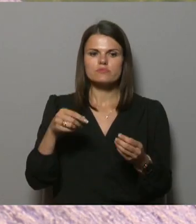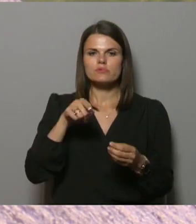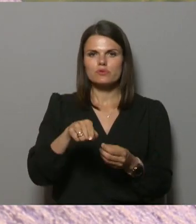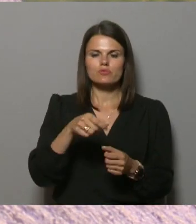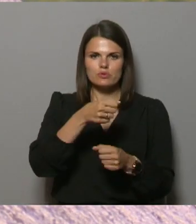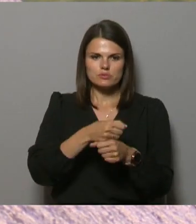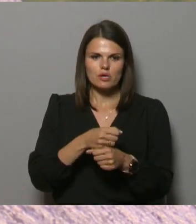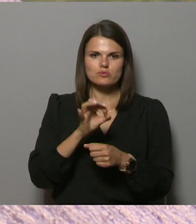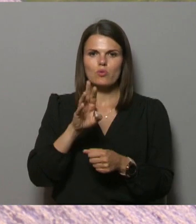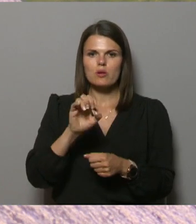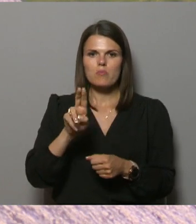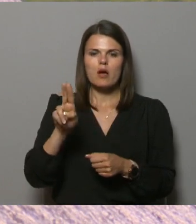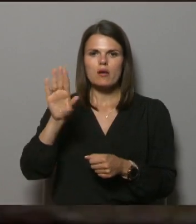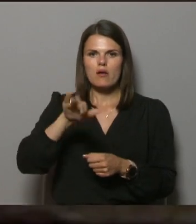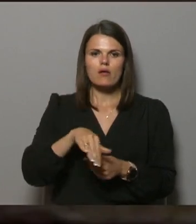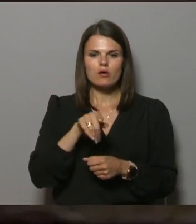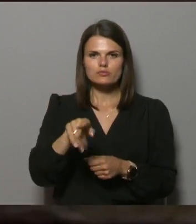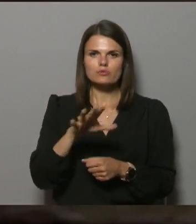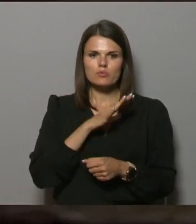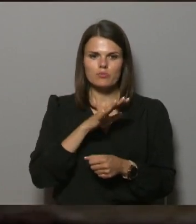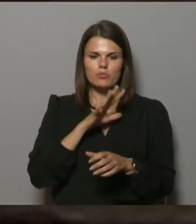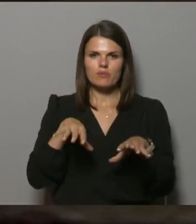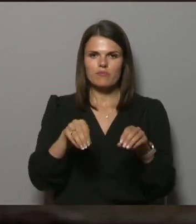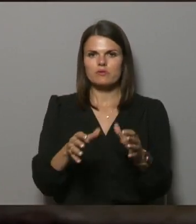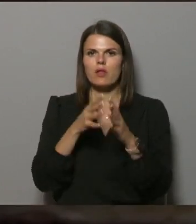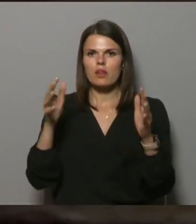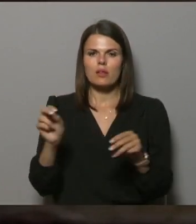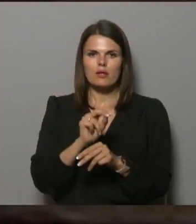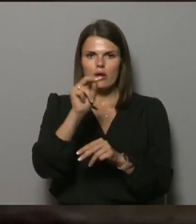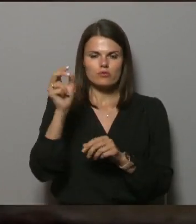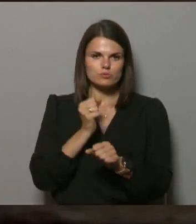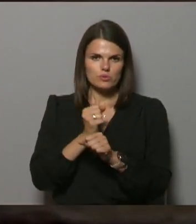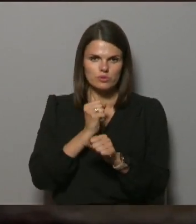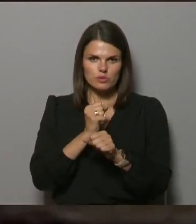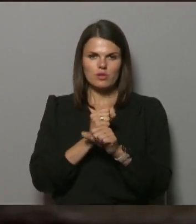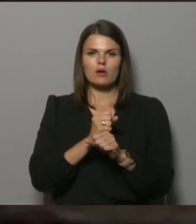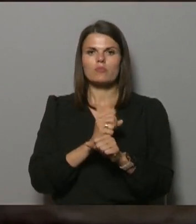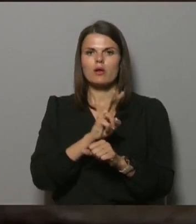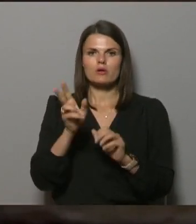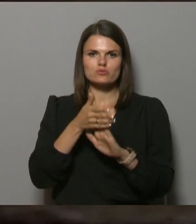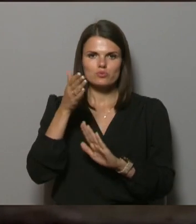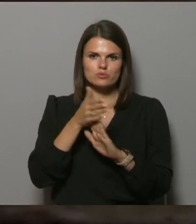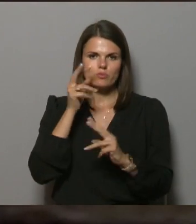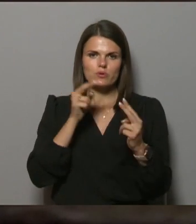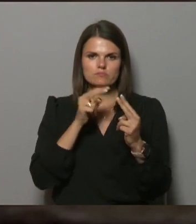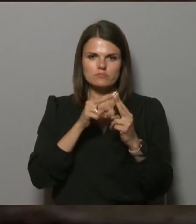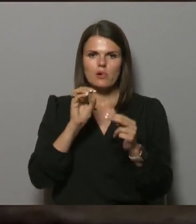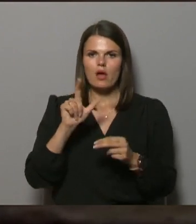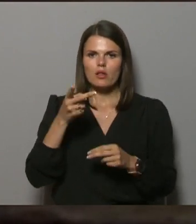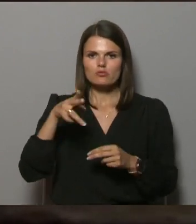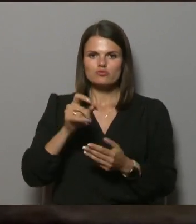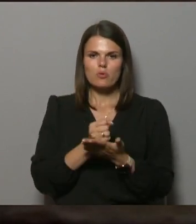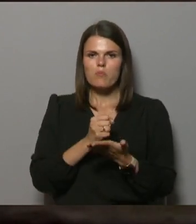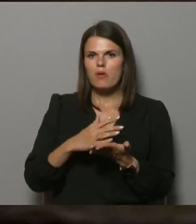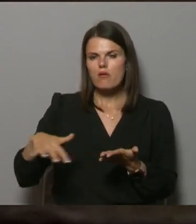stacijiem Ormenkalns tur bija veikti ļoti apjomīgi rekonstrukcijas darbi, kas būtiski uzlaboja sāka arī stākšanu pagastā un tā